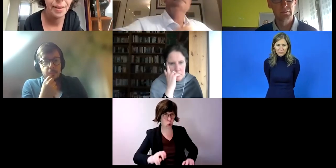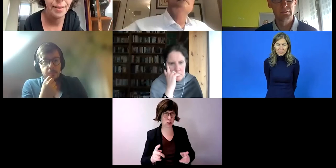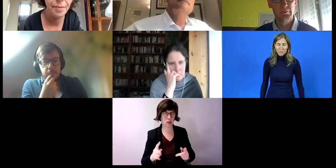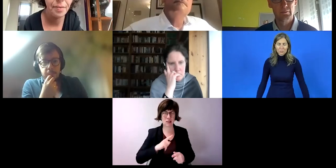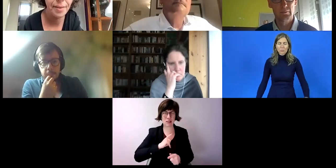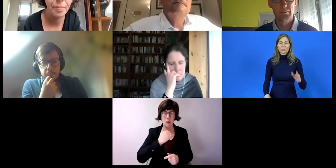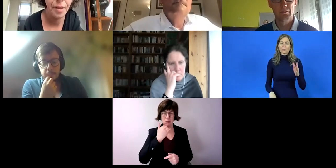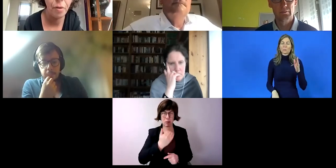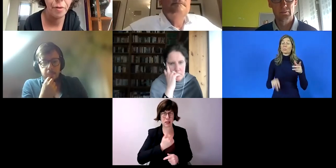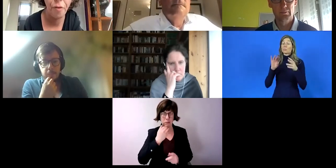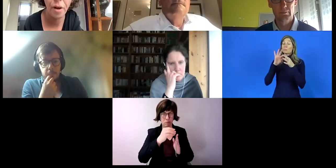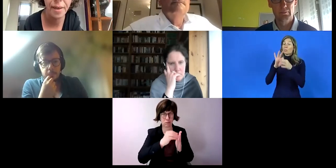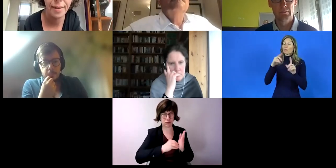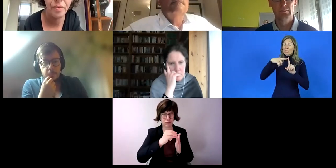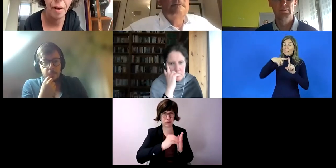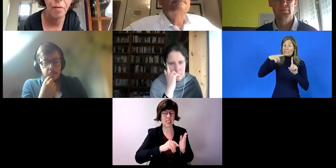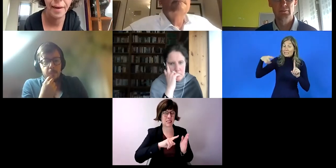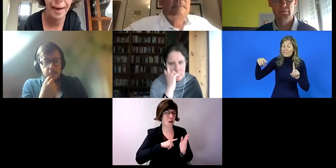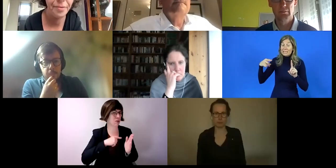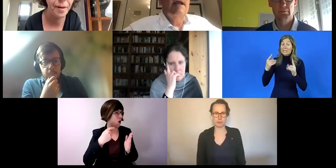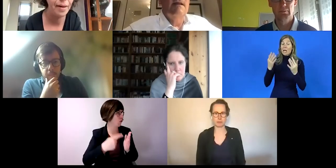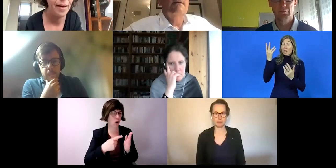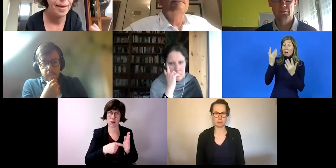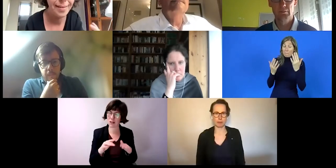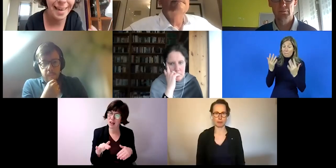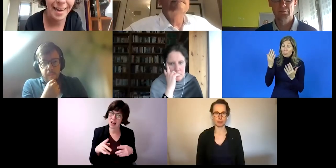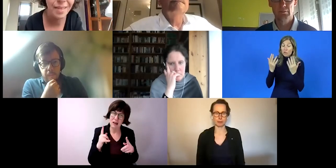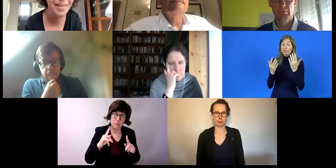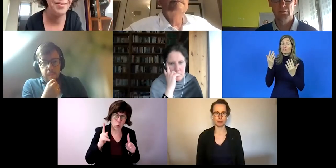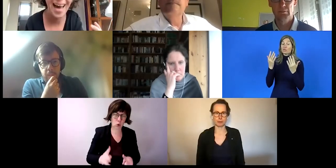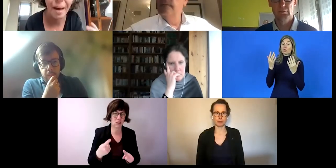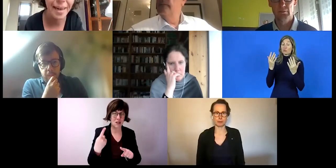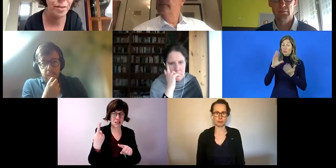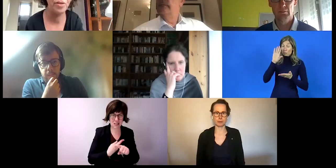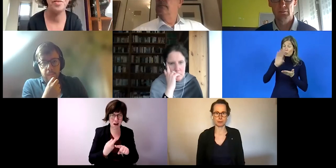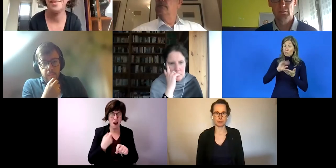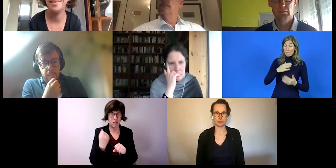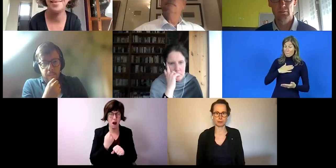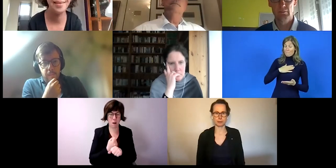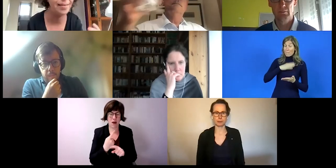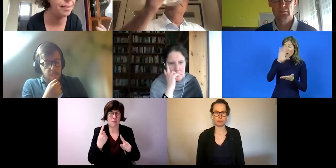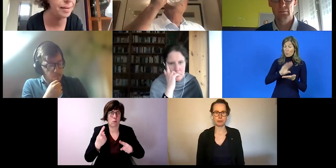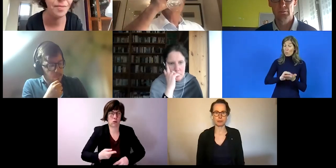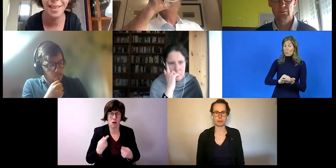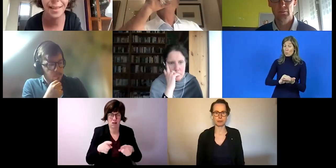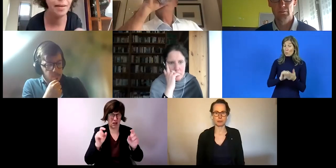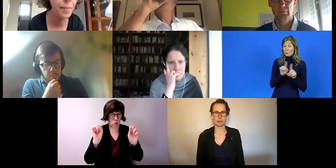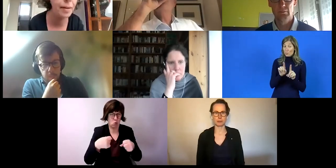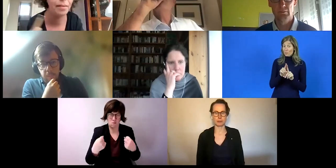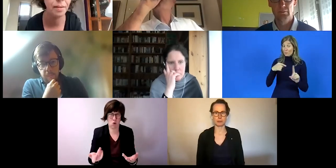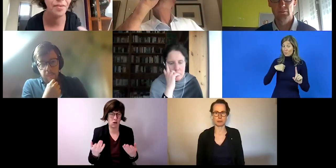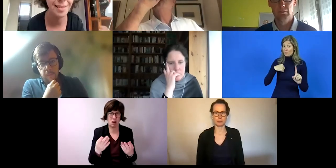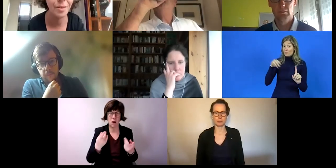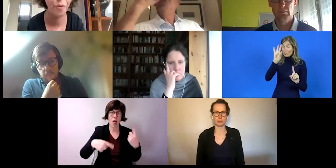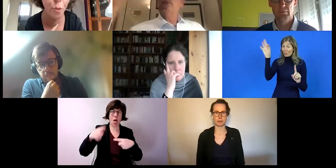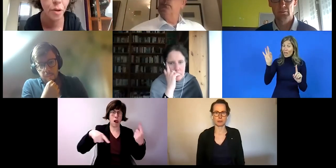dem Bericht, den ich verfasst habe, ja auch gefordert. Also wir brauchen einfach Zahlen, mit denen wir arbeiten können. Sonst ist es irgendwie immer